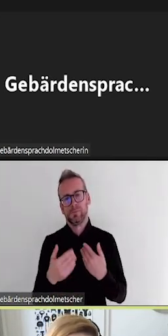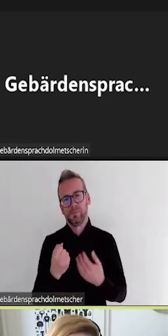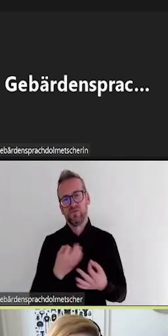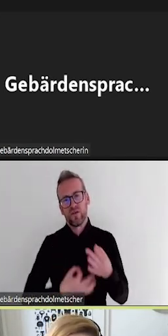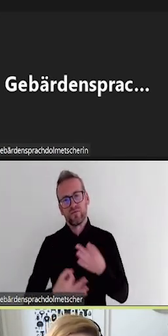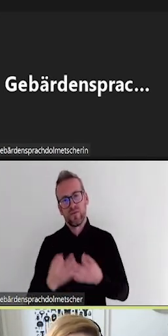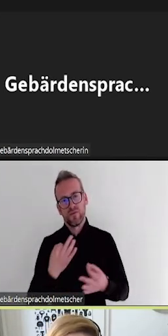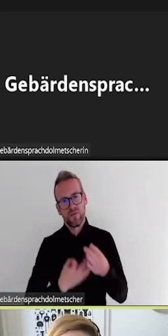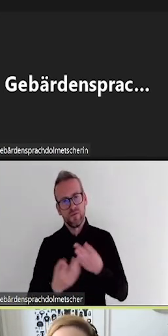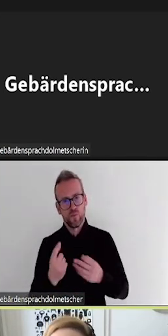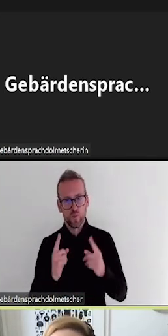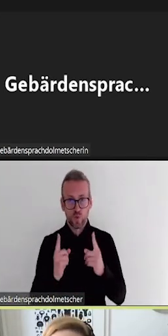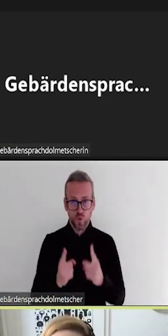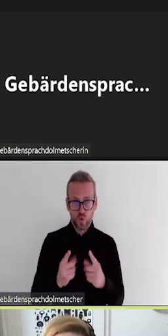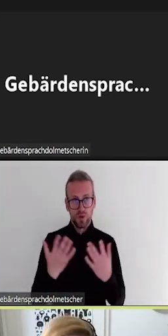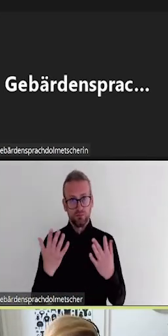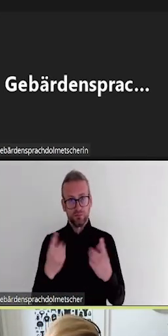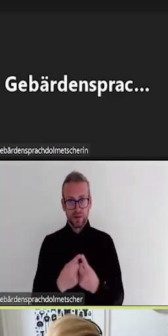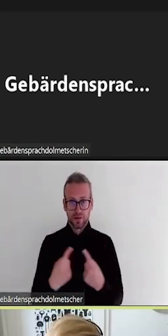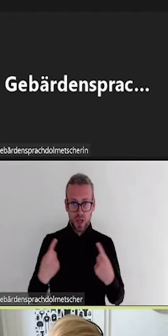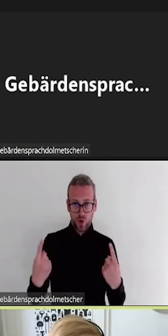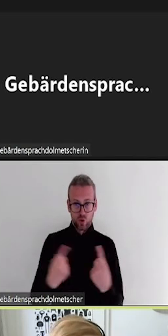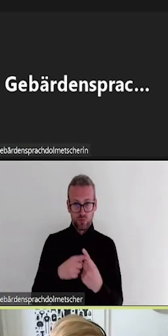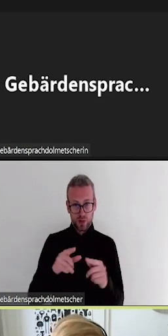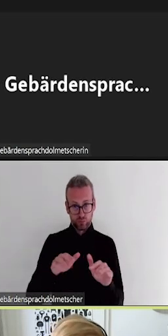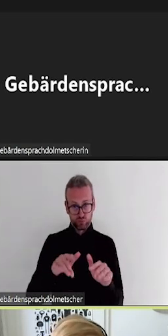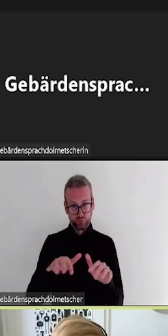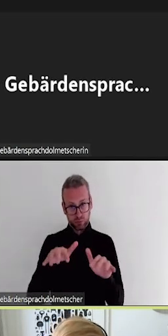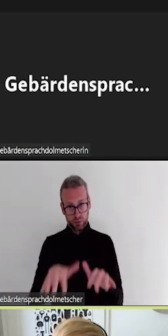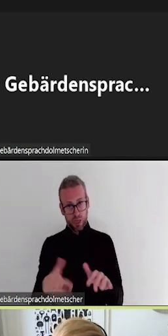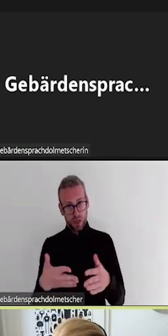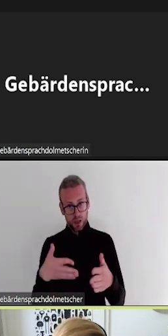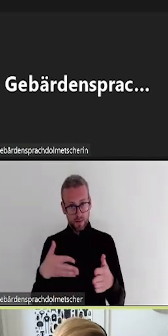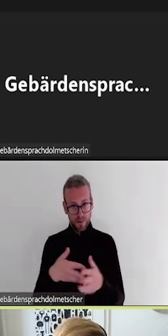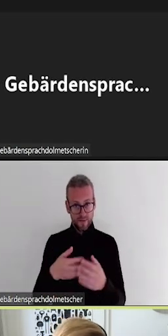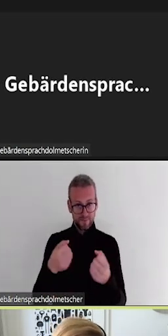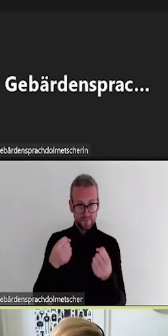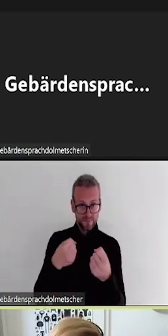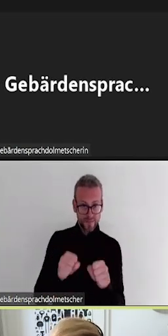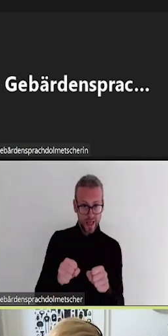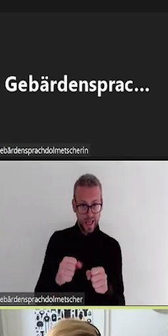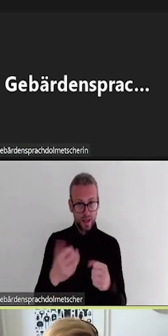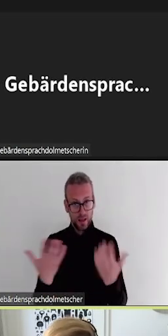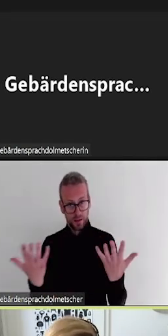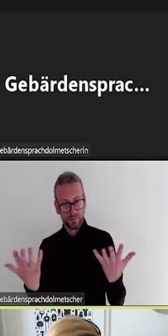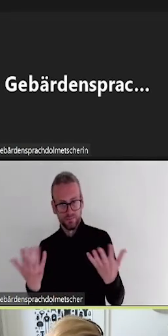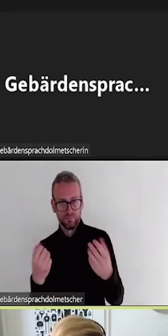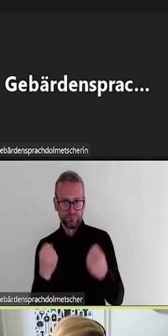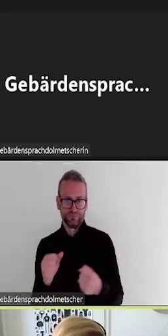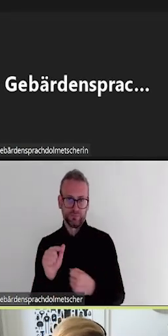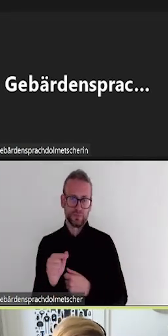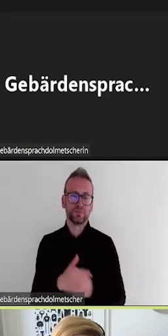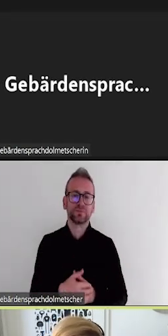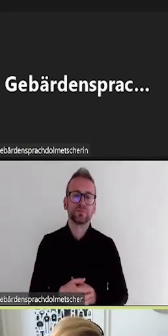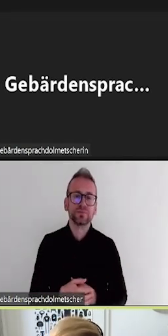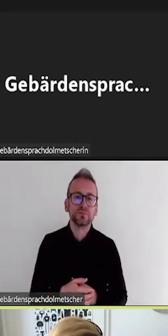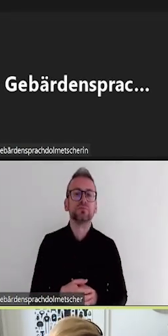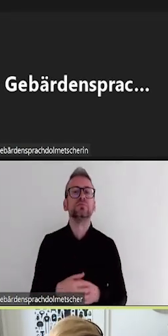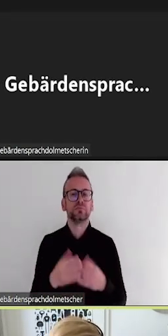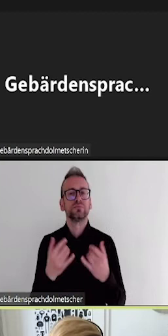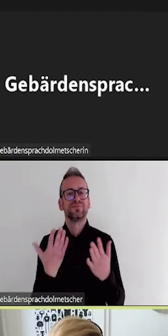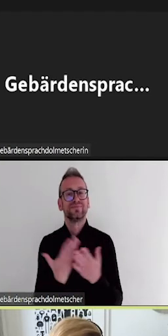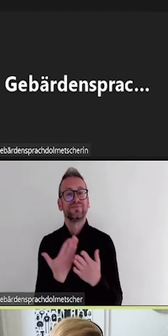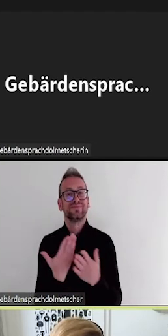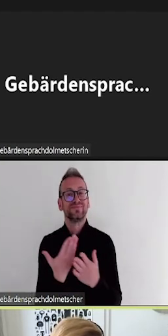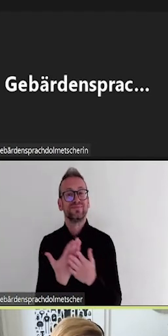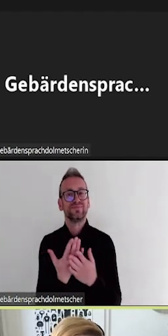erzählen, bevor Sie dann auch Gelegenheit haben, den Lageplan auszuprobieren. Ich fange zunächst mit der Entstehungsgeschichte an, also wie es überhaupt dazu